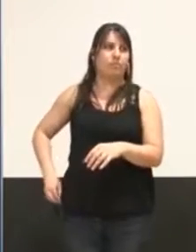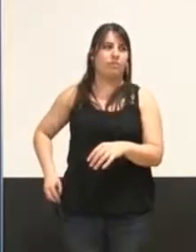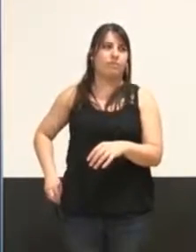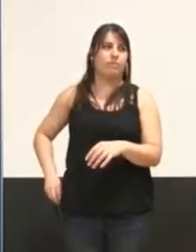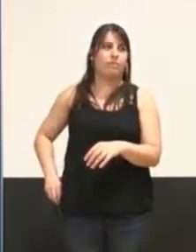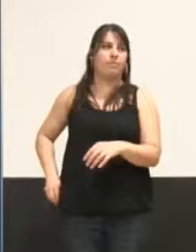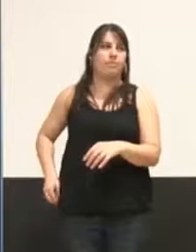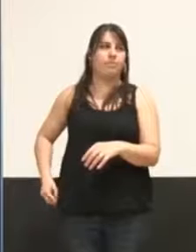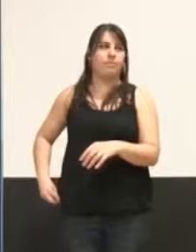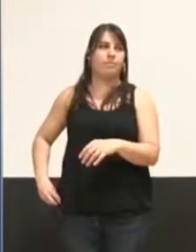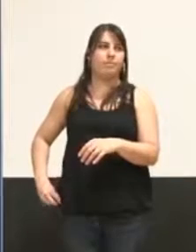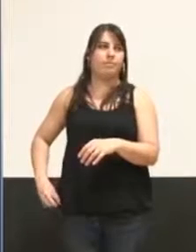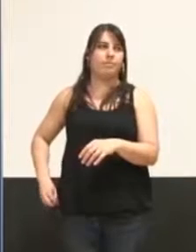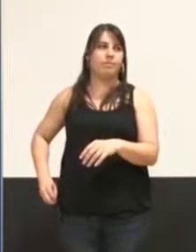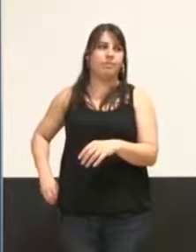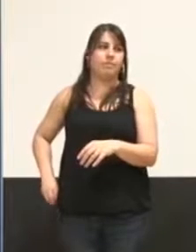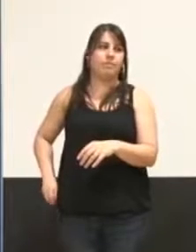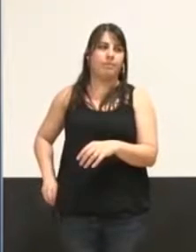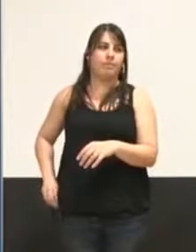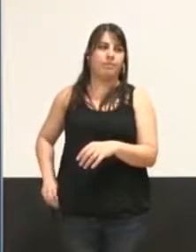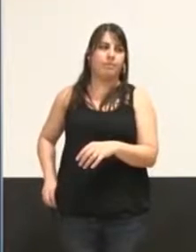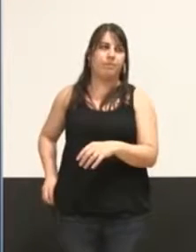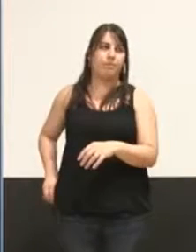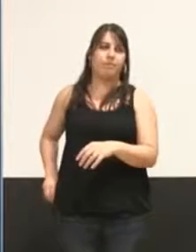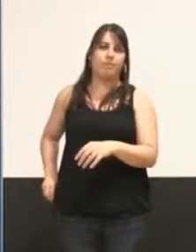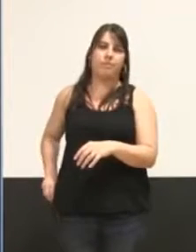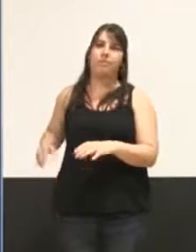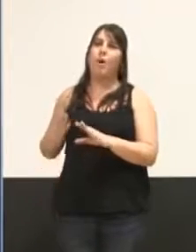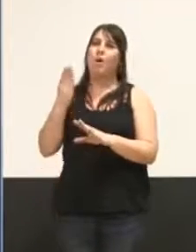mais aussi d'autres lieux de culte quand c'était nécessaire.